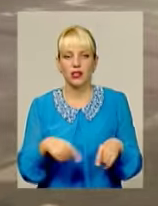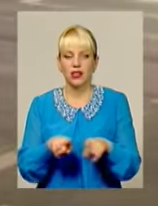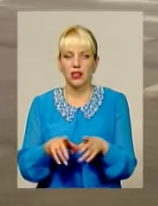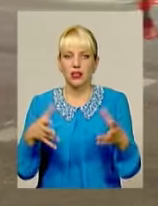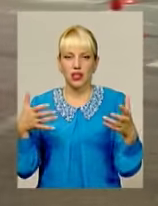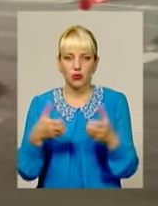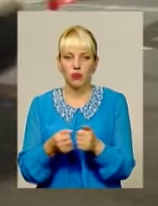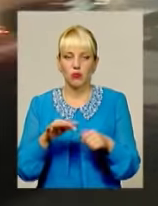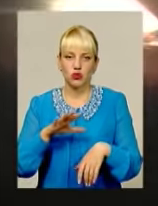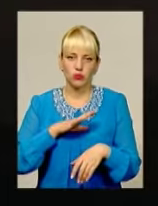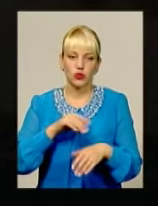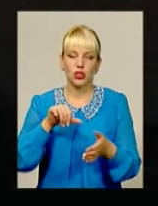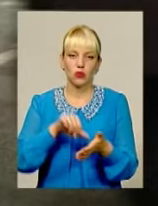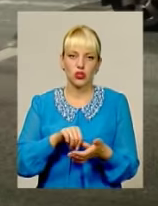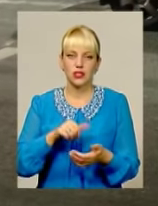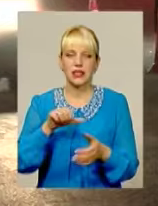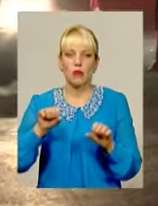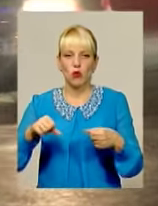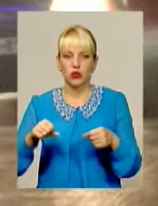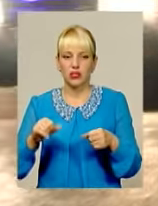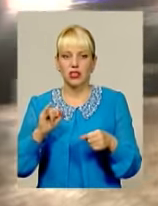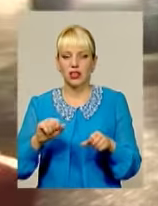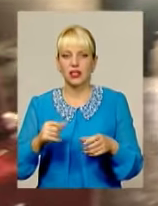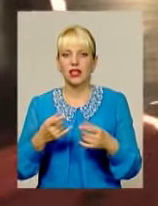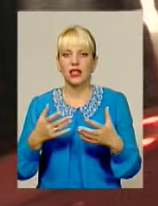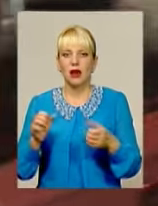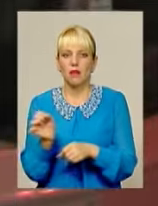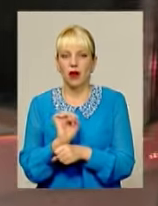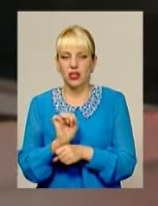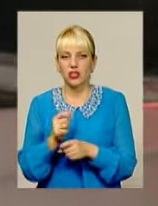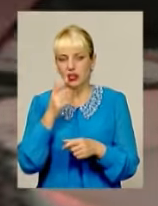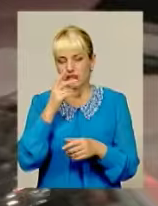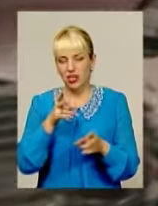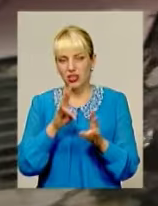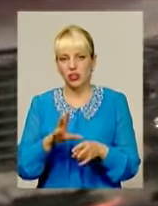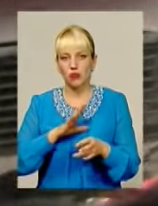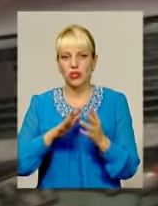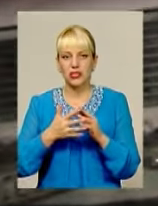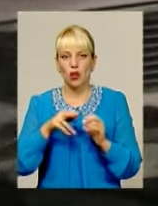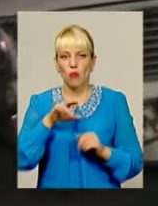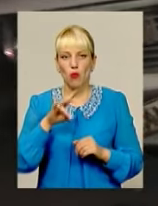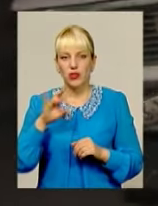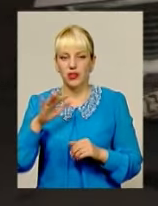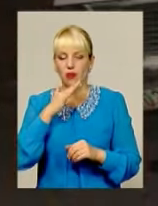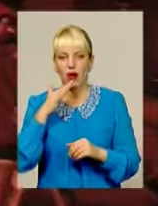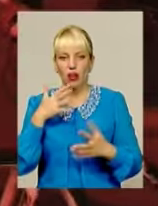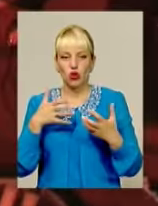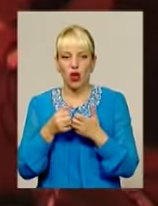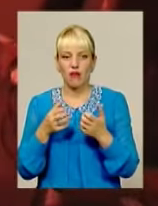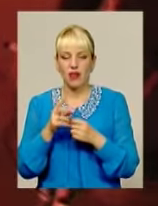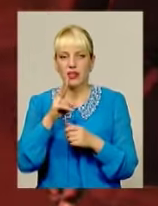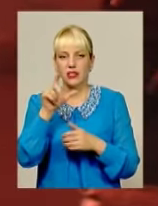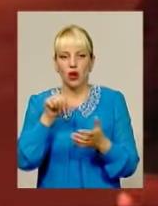автівок, так і мотоциклістів. Найтрагічніша, з яких сталася 20 серпня поблизу села Понінки. Чимало аварій стається за участю